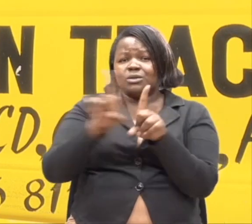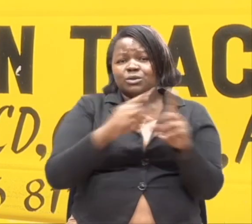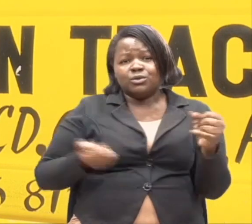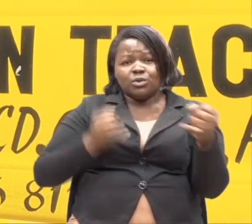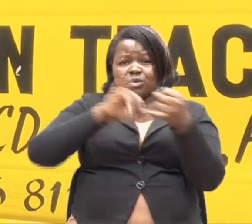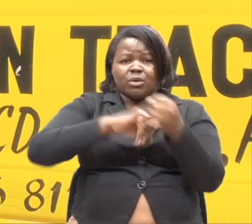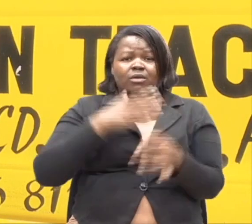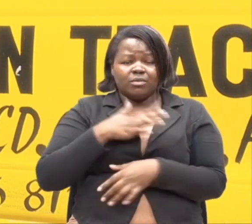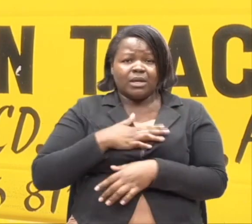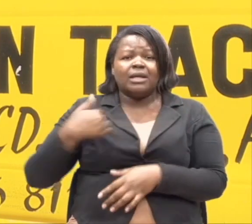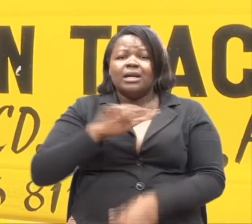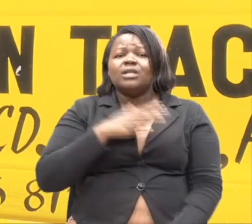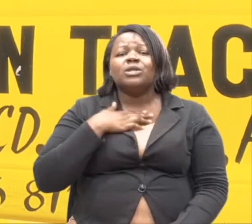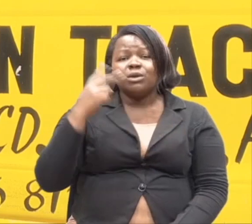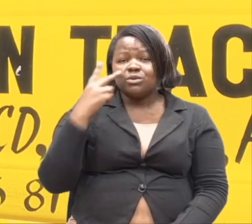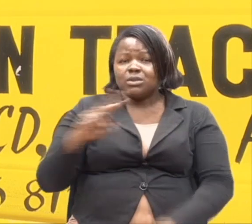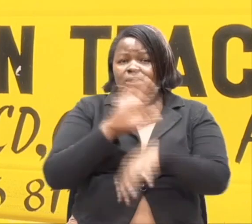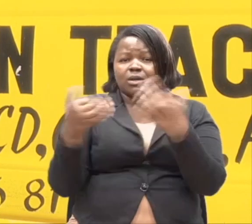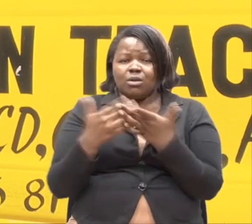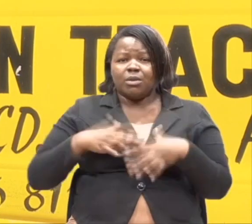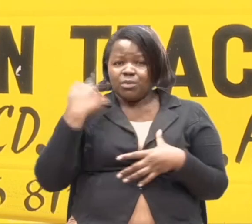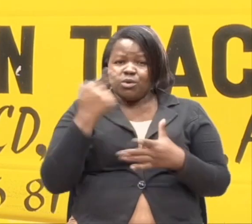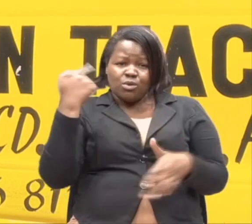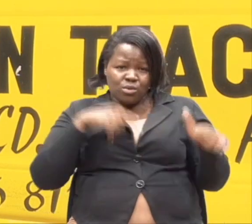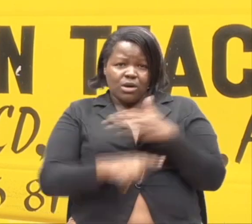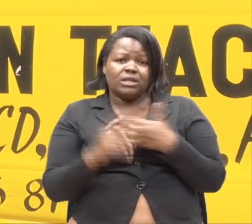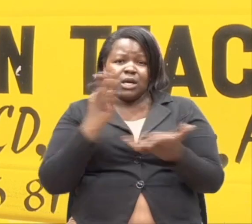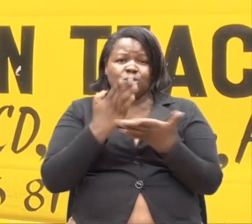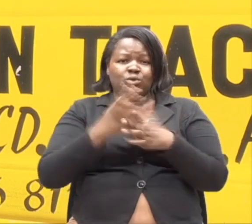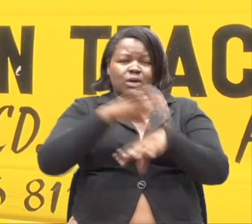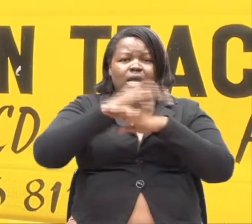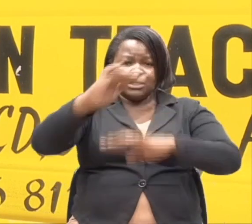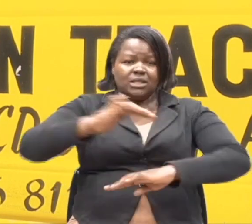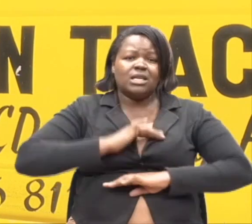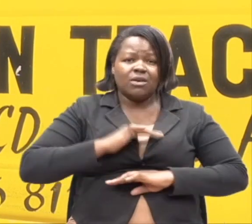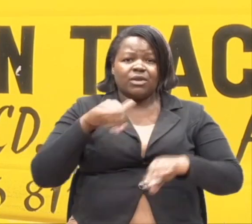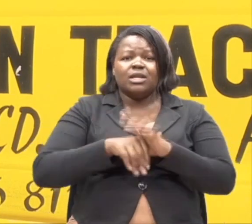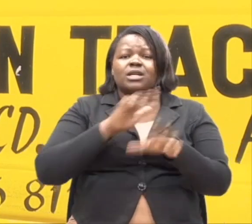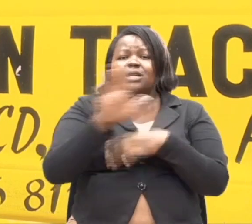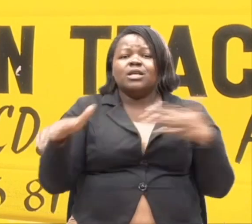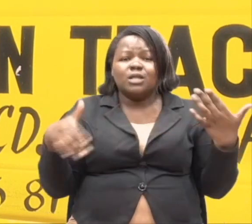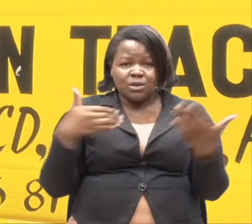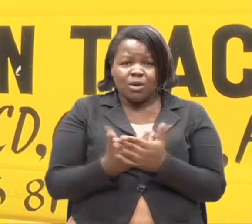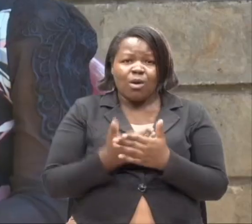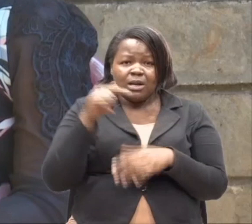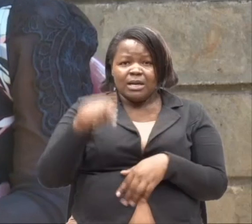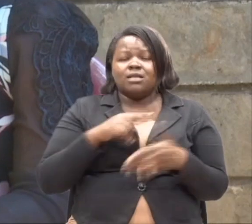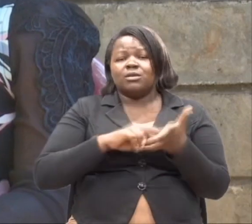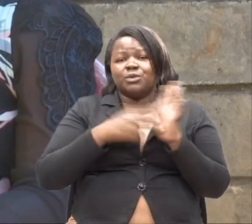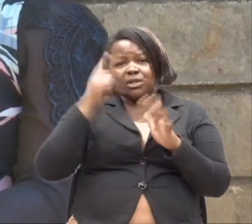tulishikana pamoja. Ni kuona kila mtu ambaye mengia hapa. Ametoshereka katika idara ya shule hii.